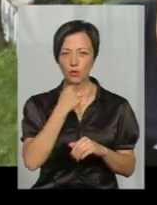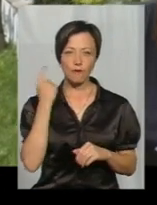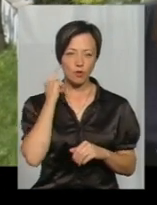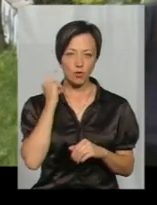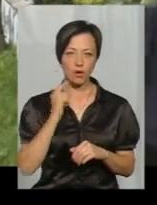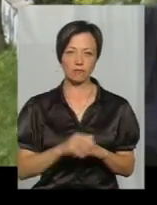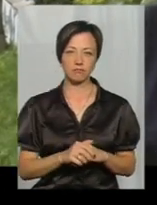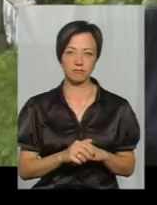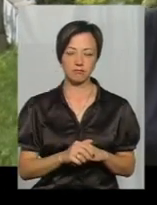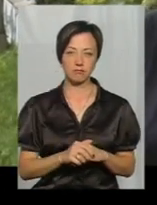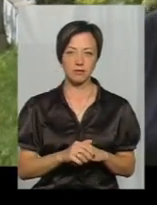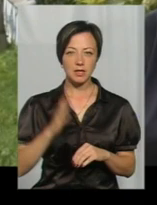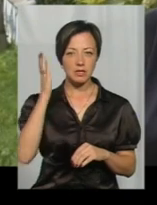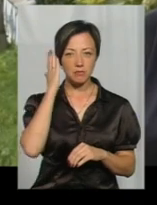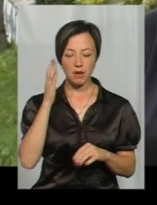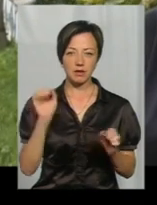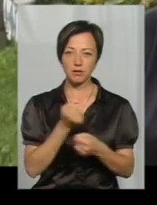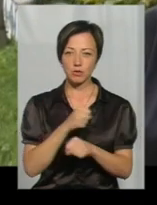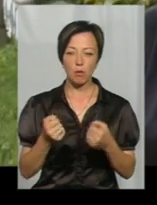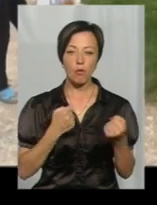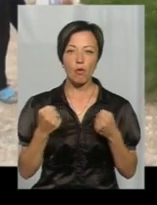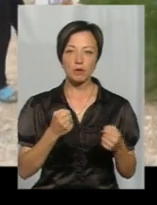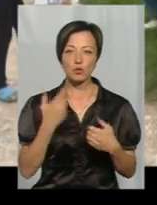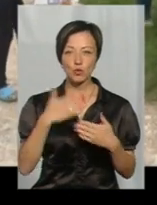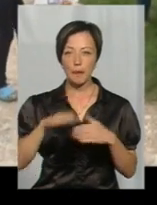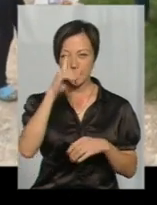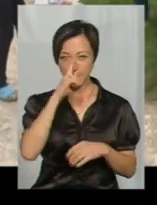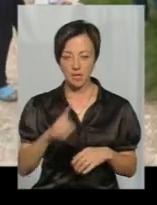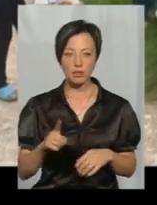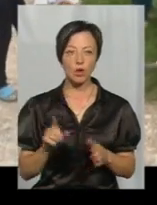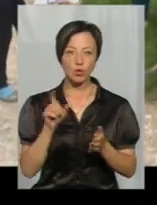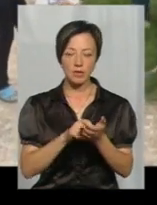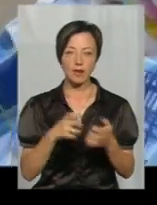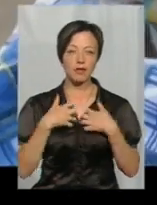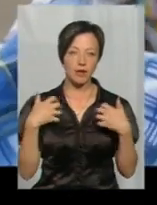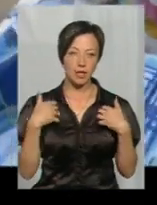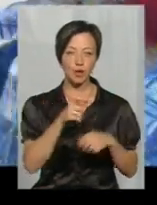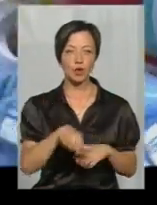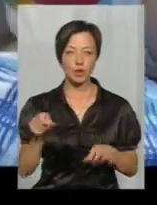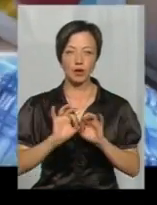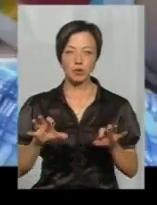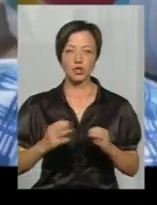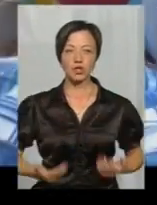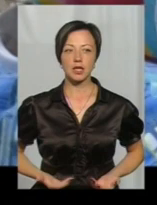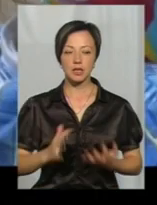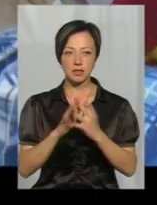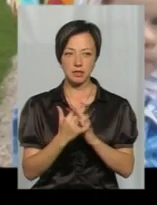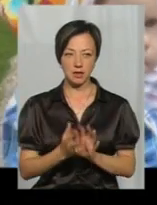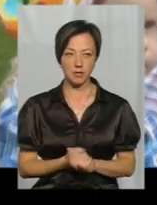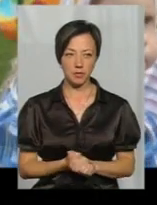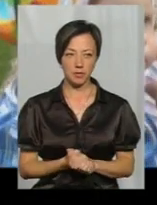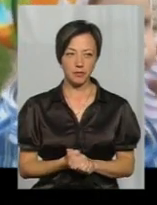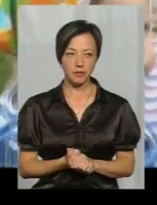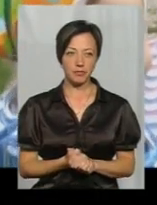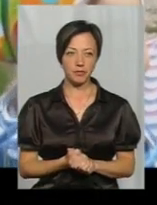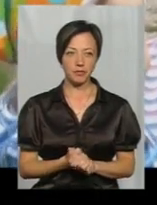в уха. Спати немає. Боремося ми місяць вже. Комахи косають і тварин, і людей, розповідає жителька села Альона Гурська. Його